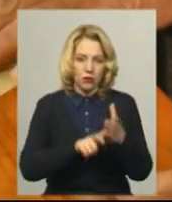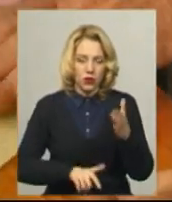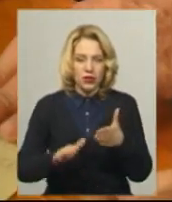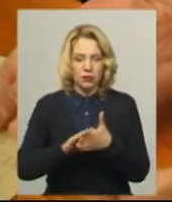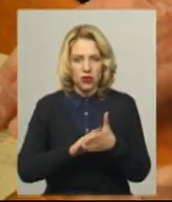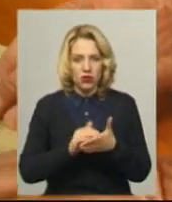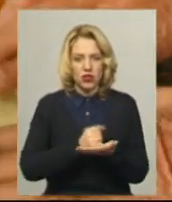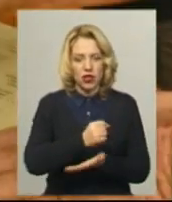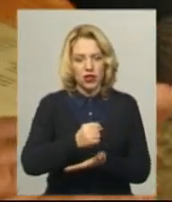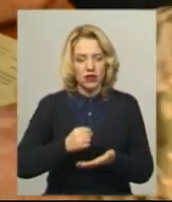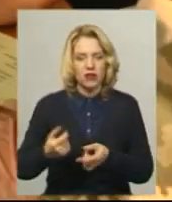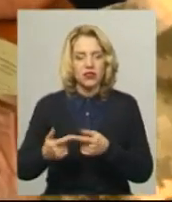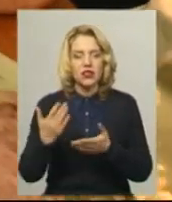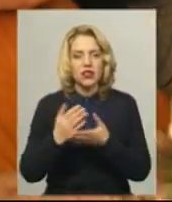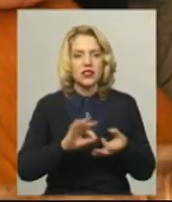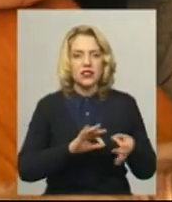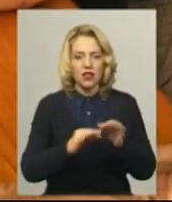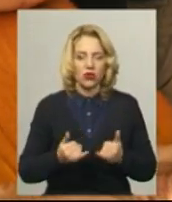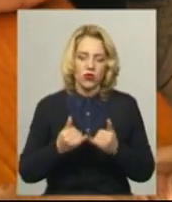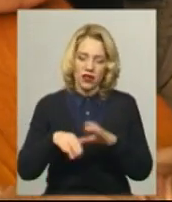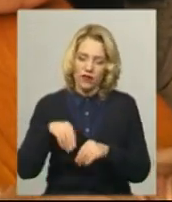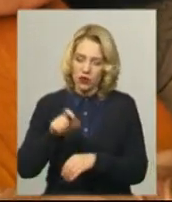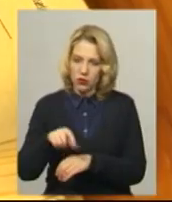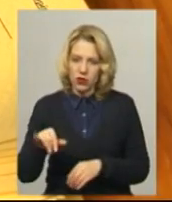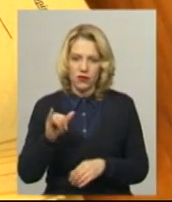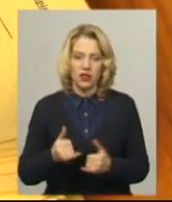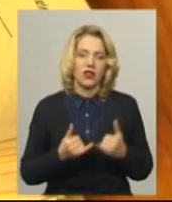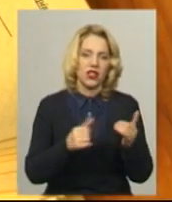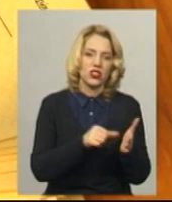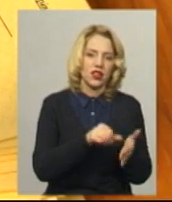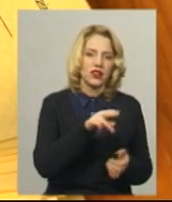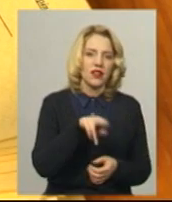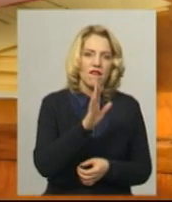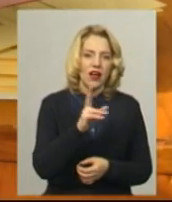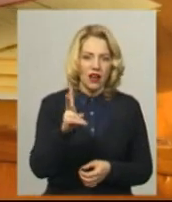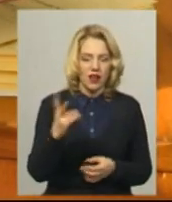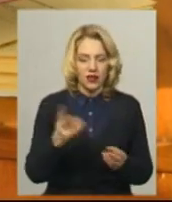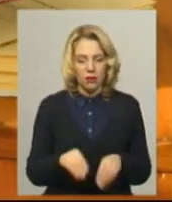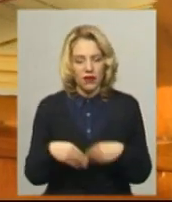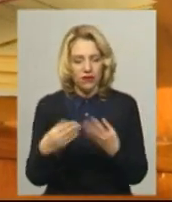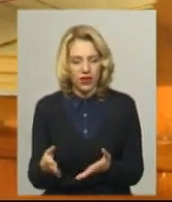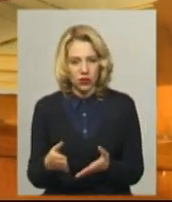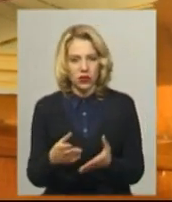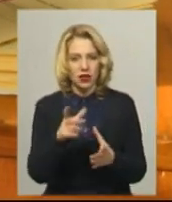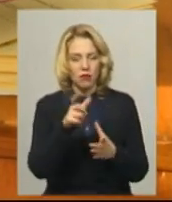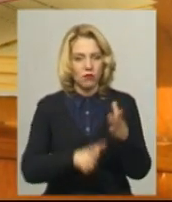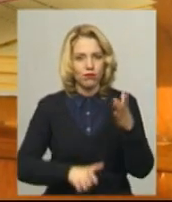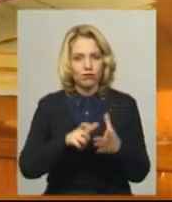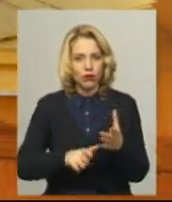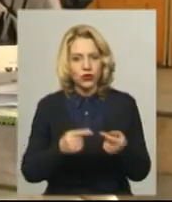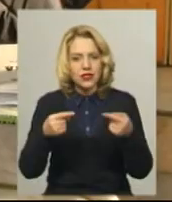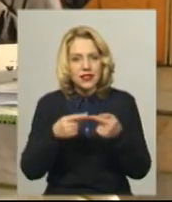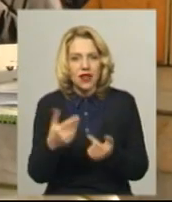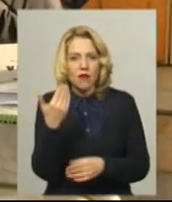Саме це створює складність як для виборців, так і для членів ДВК, яким треба видати виборцю саме його бюлетень. Каже